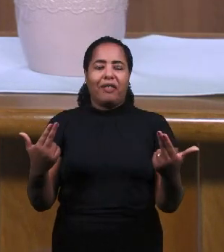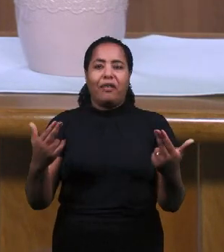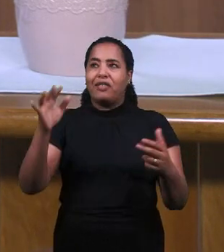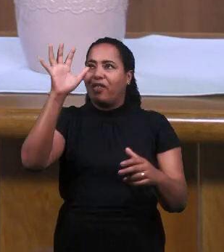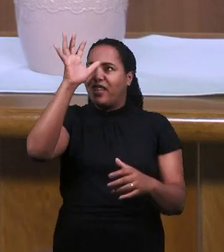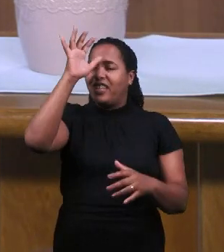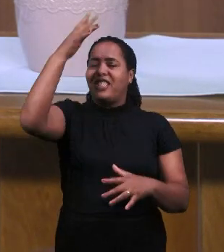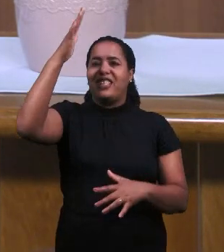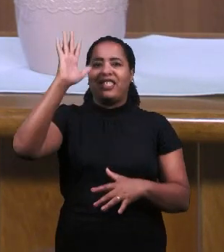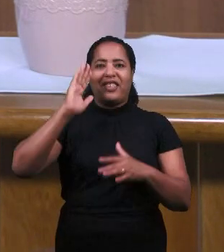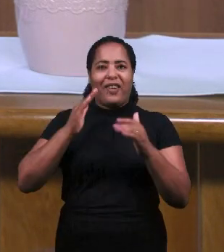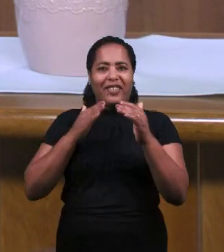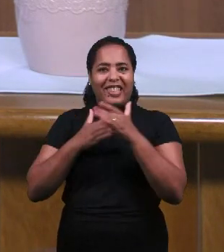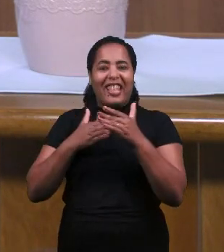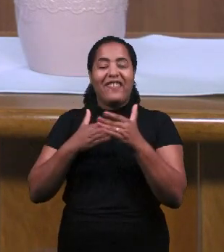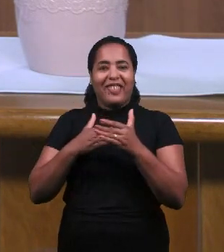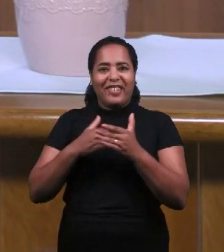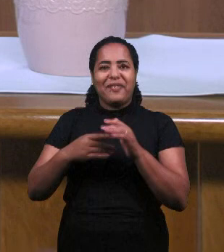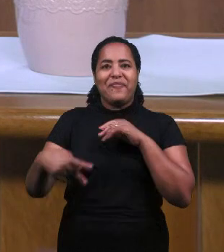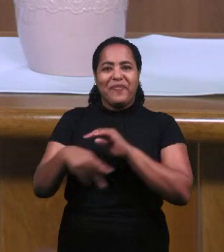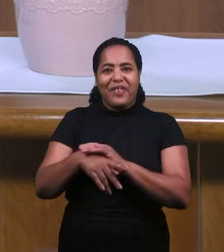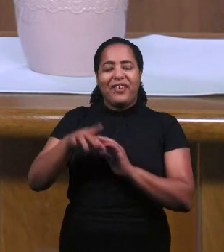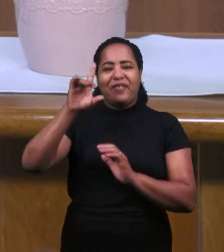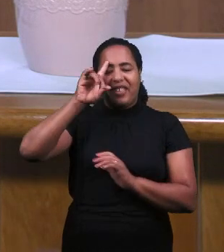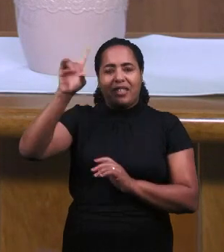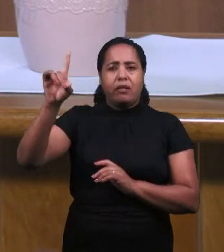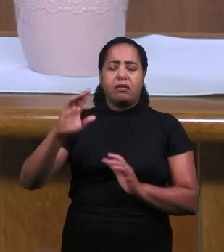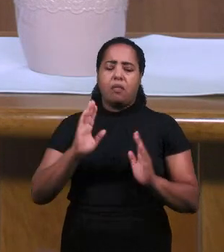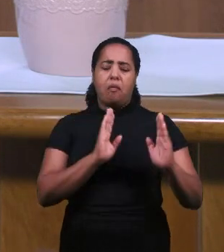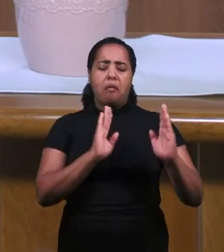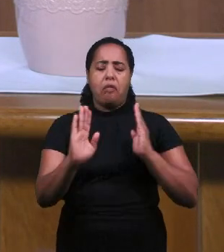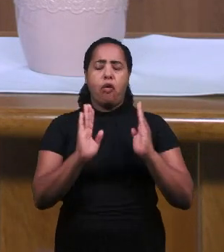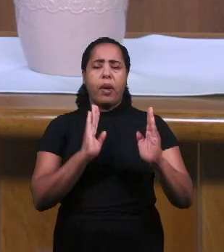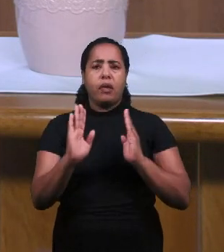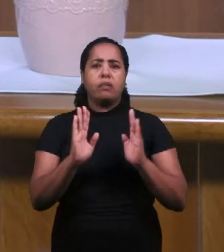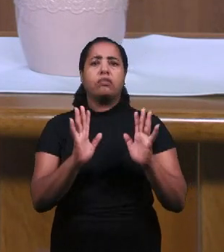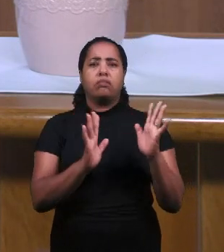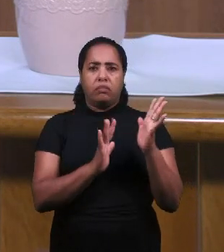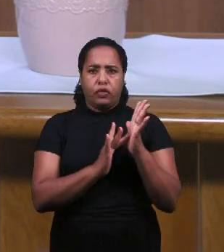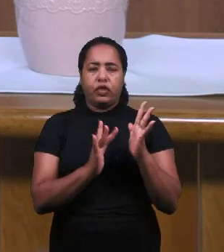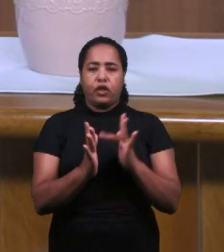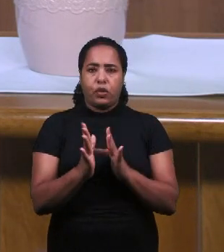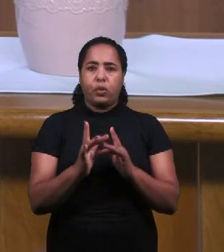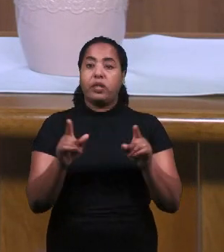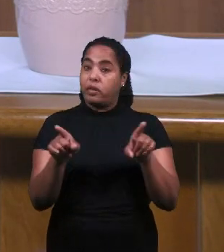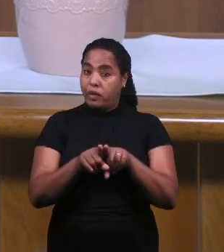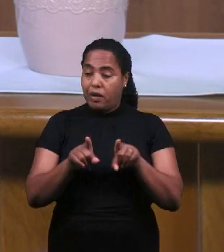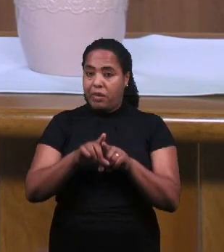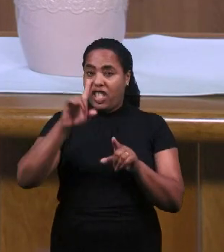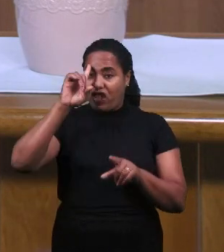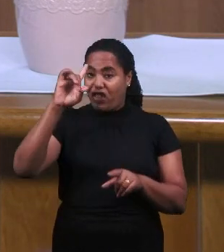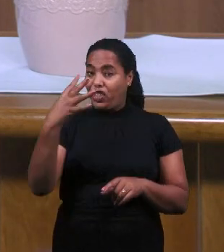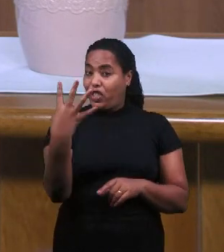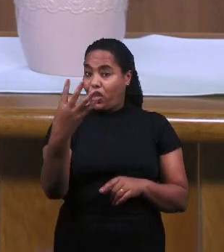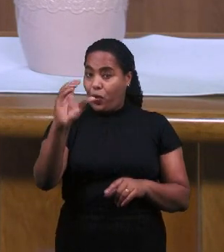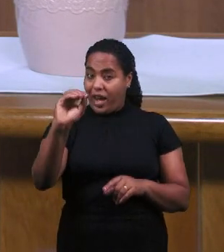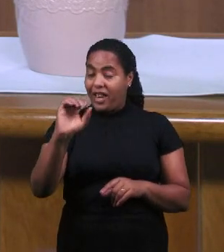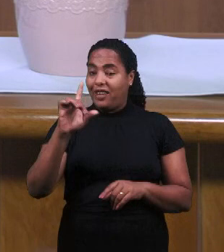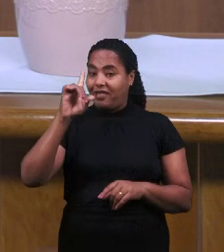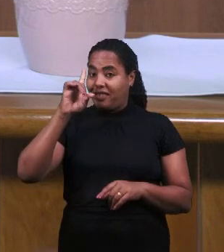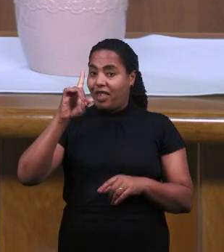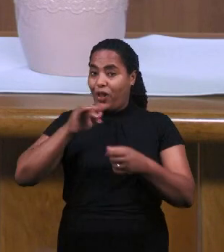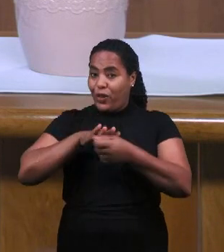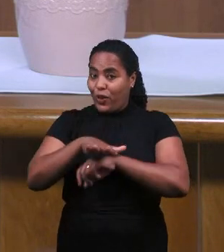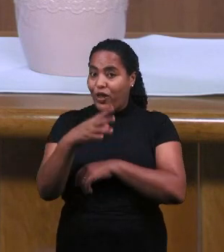Это Были Знамения Вмешательства Божьего Времена Иисуса 40 дней